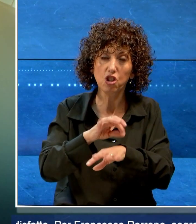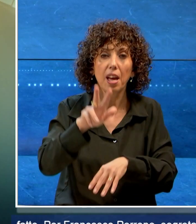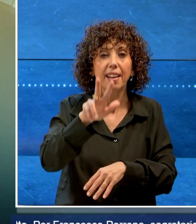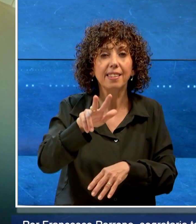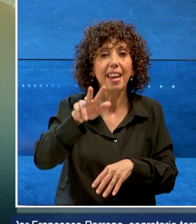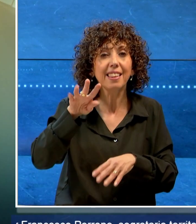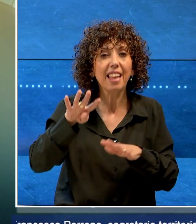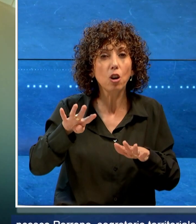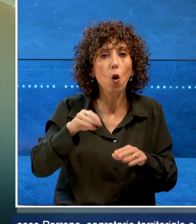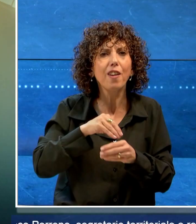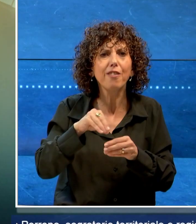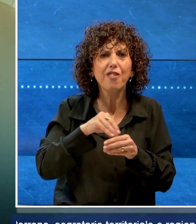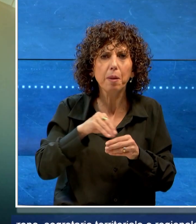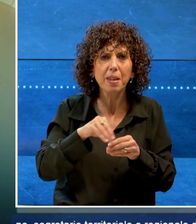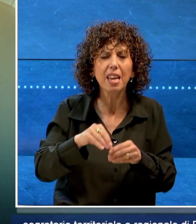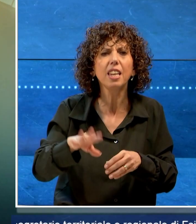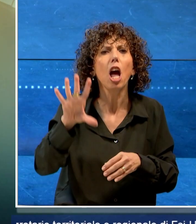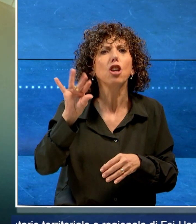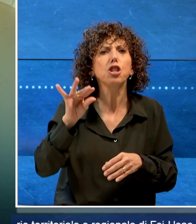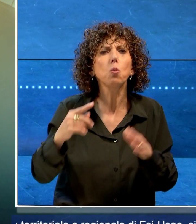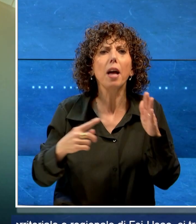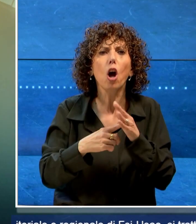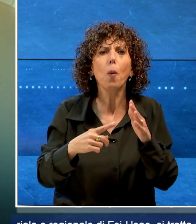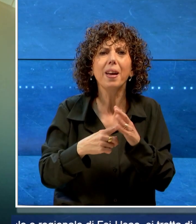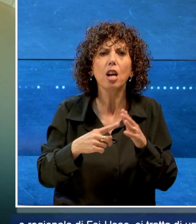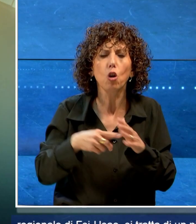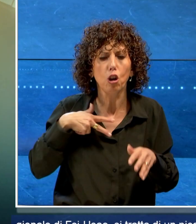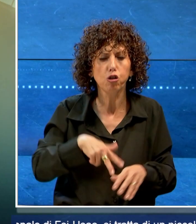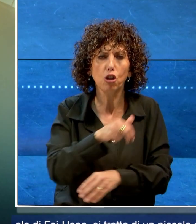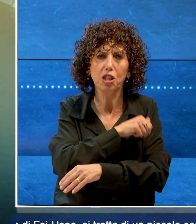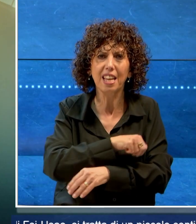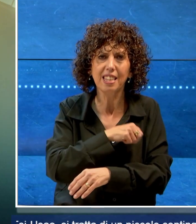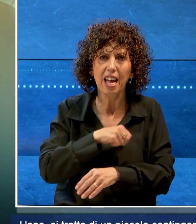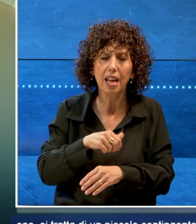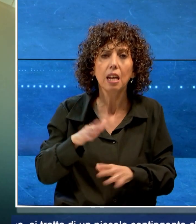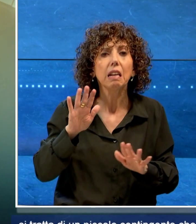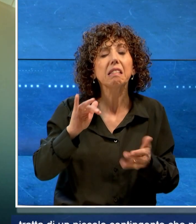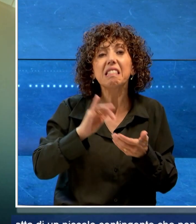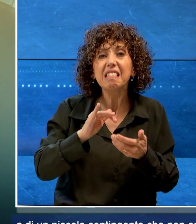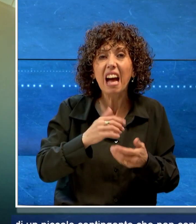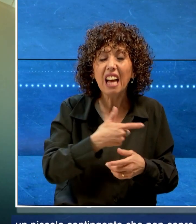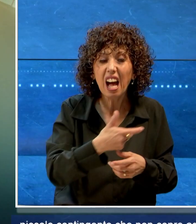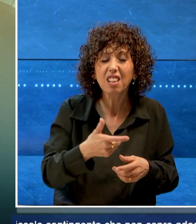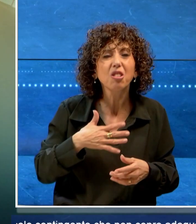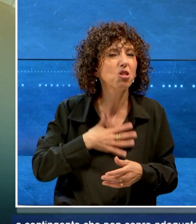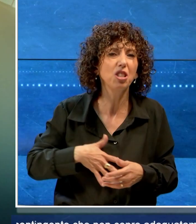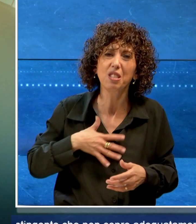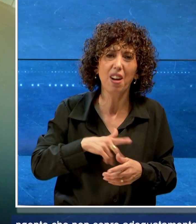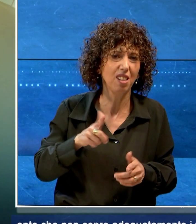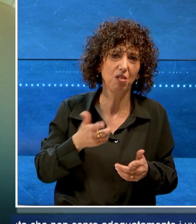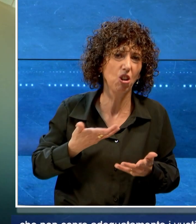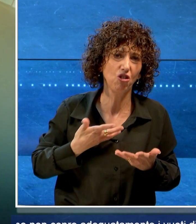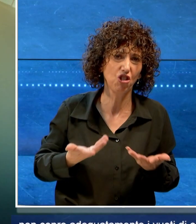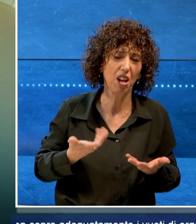infermieri e 50 operatori sociosanitari. Ma il sindacato si dichiara insoddisfatto.